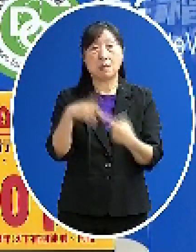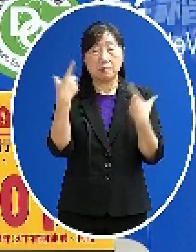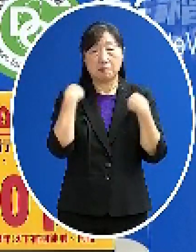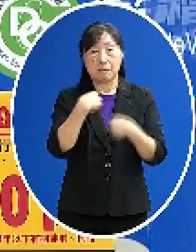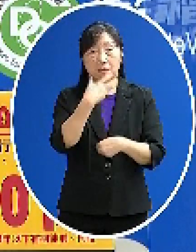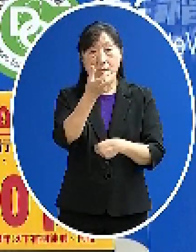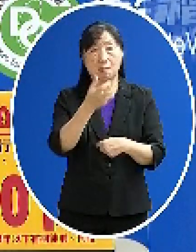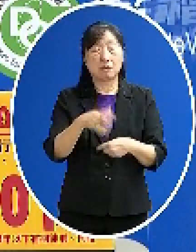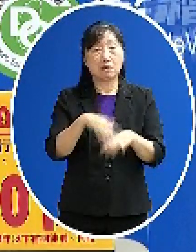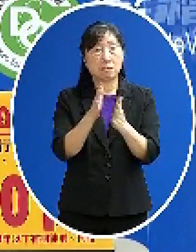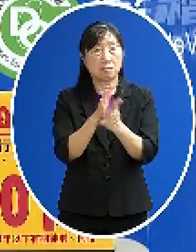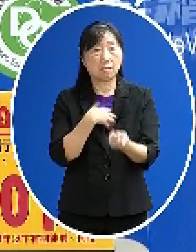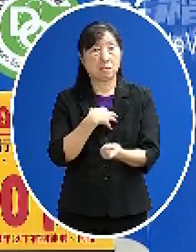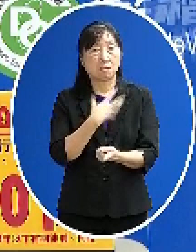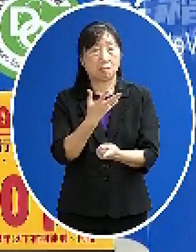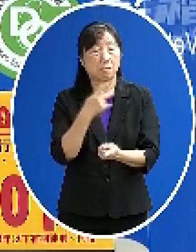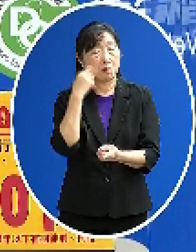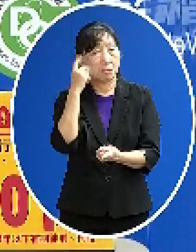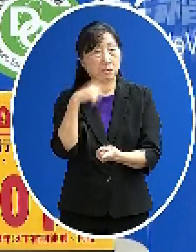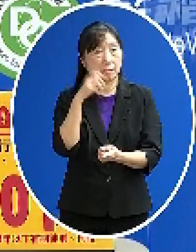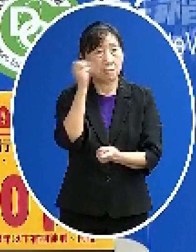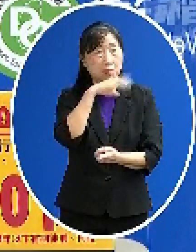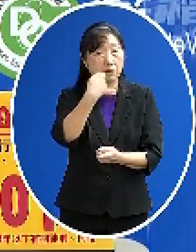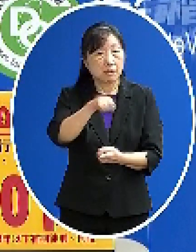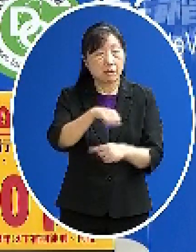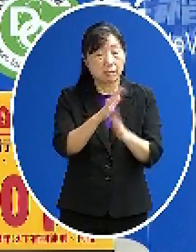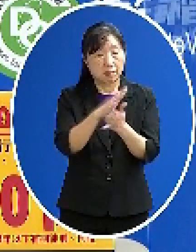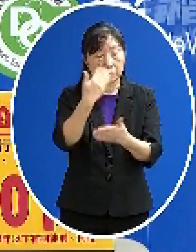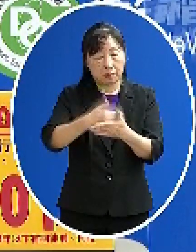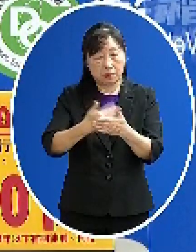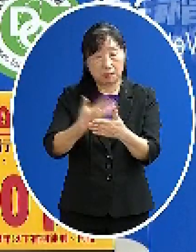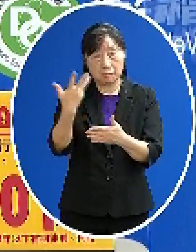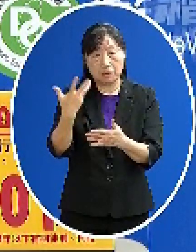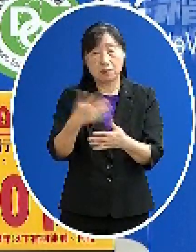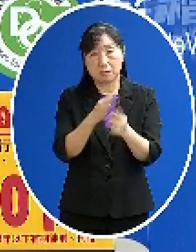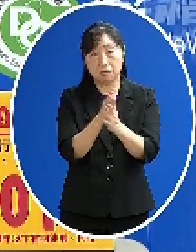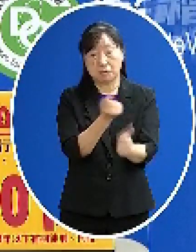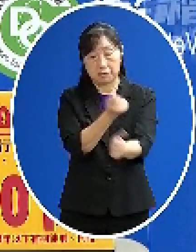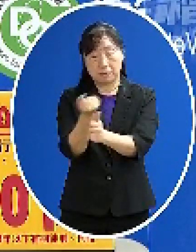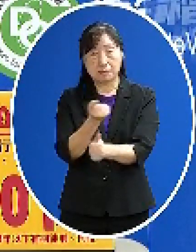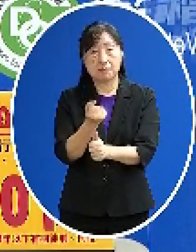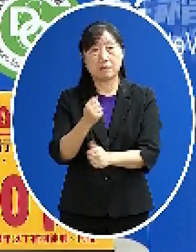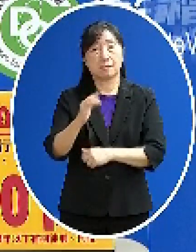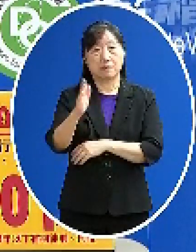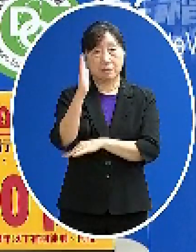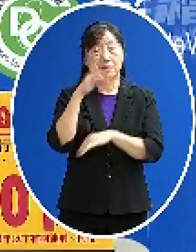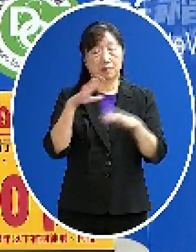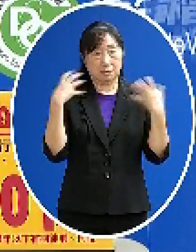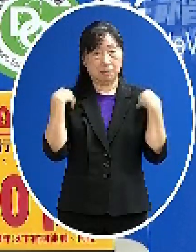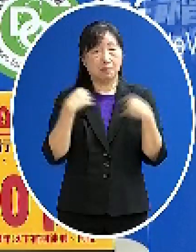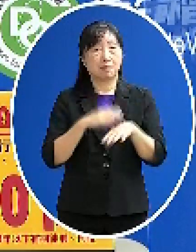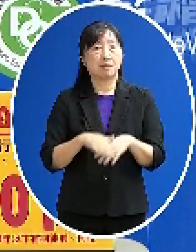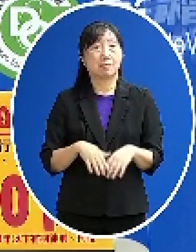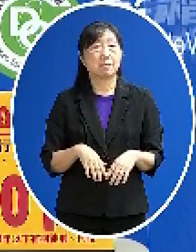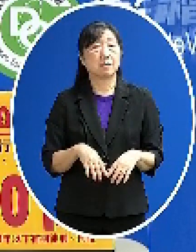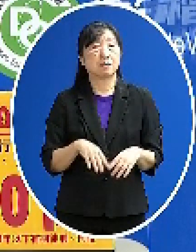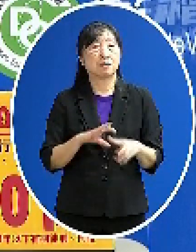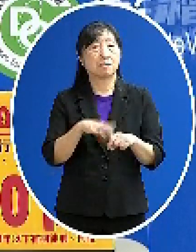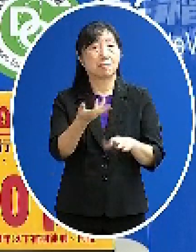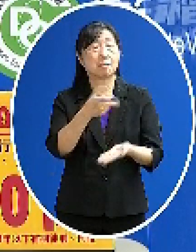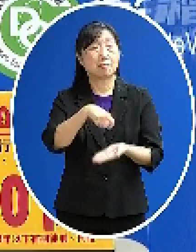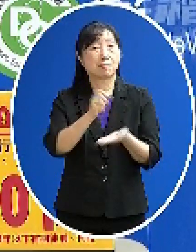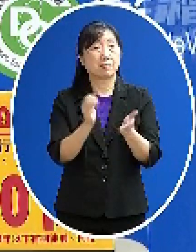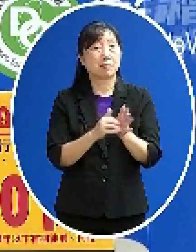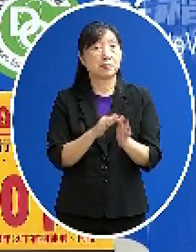大的控制這是政府現在在積極在努力的然後第二個在於整個 雙北我剛才提到